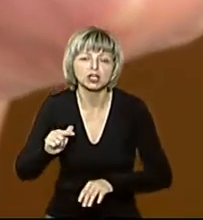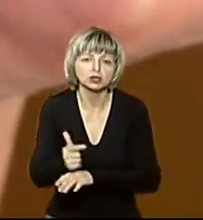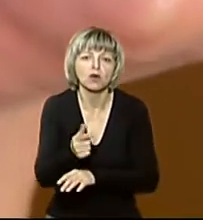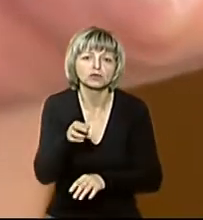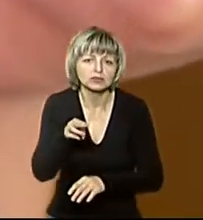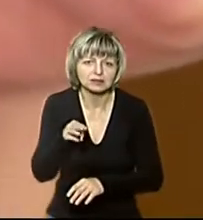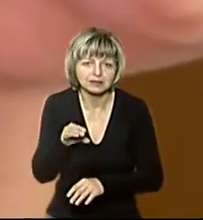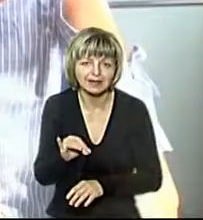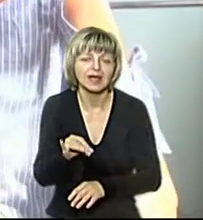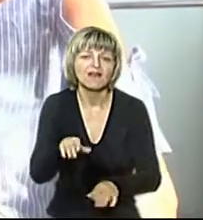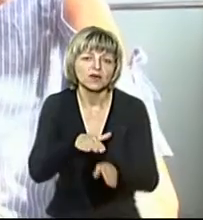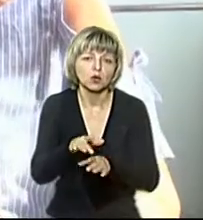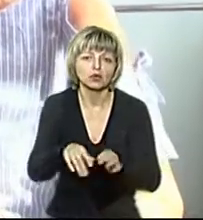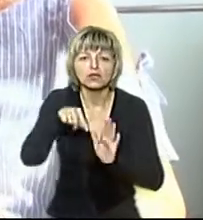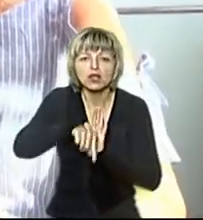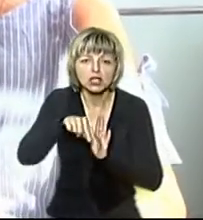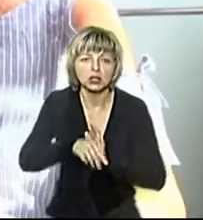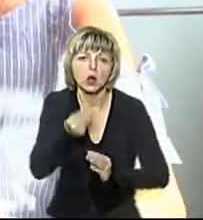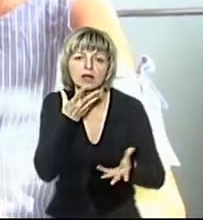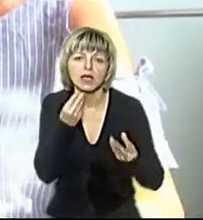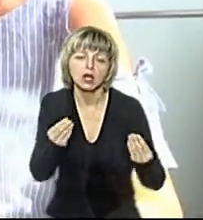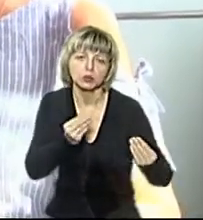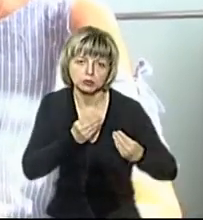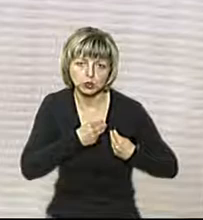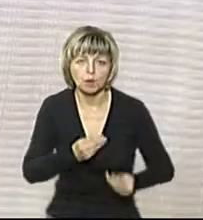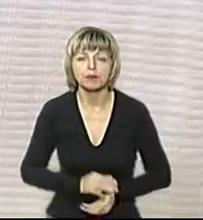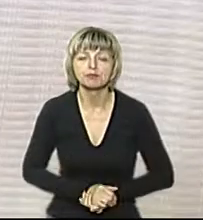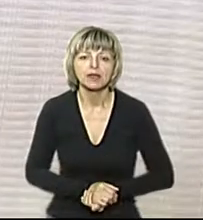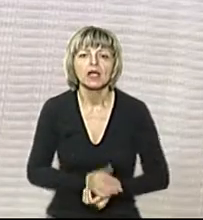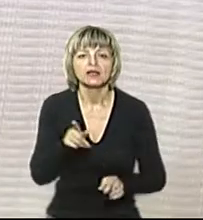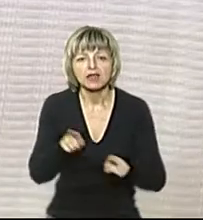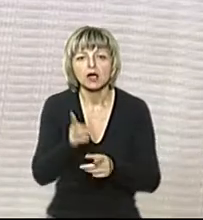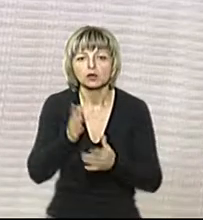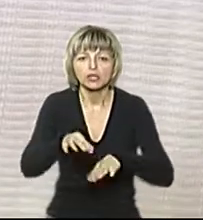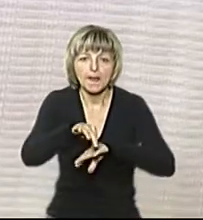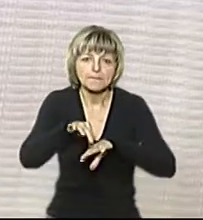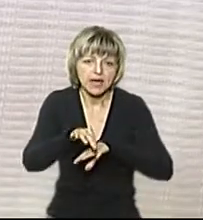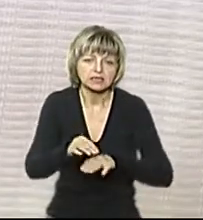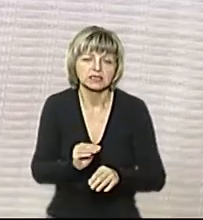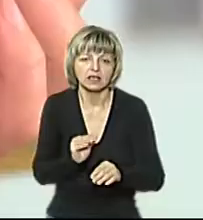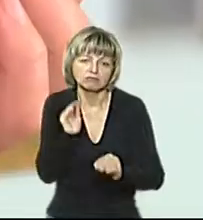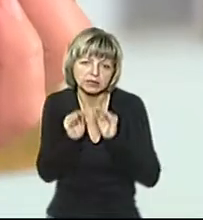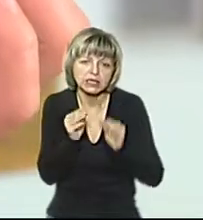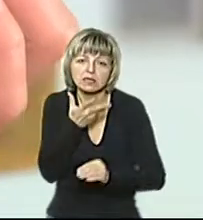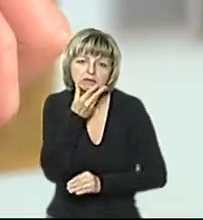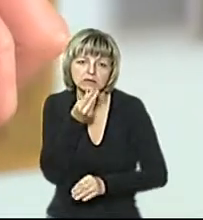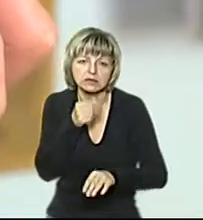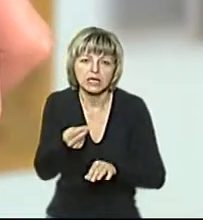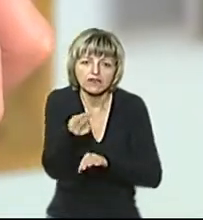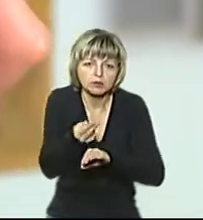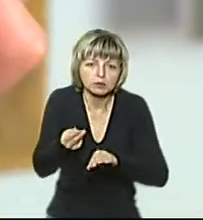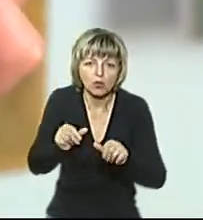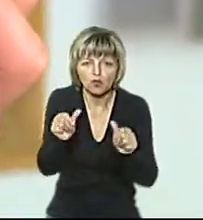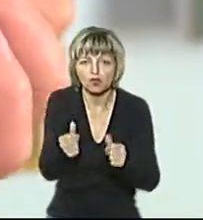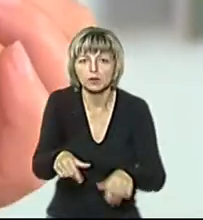виконували роль оздоби. Серед нових надходжень музейної колекції є перстень, прикрашений стилізованим гравіюванням